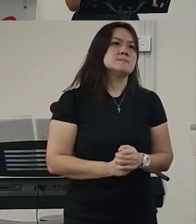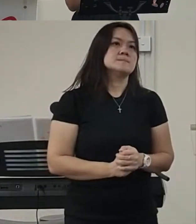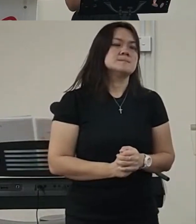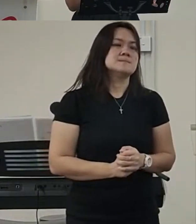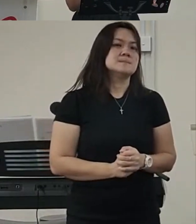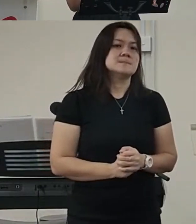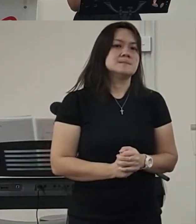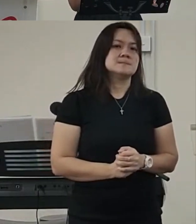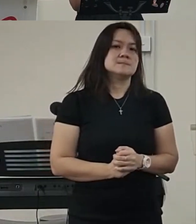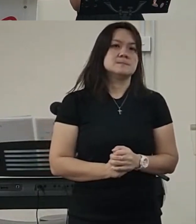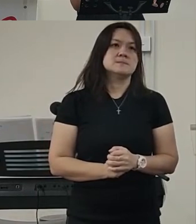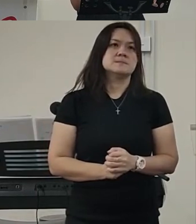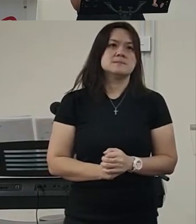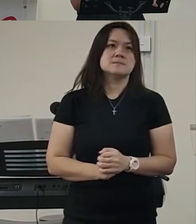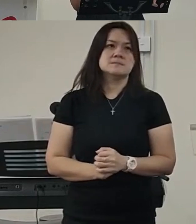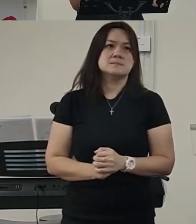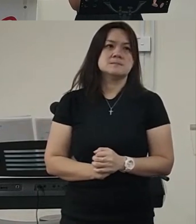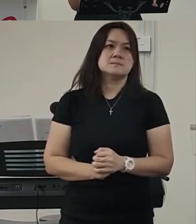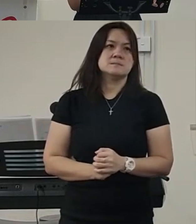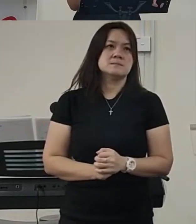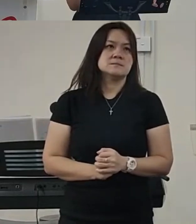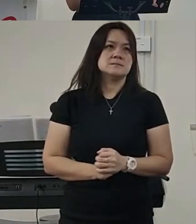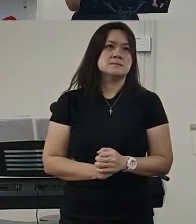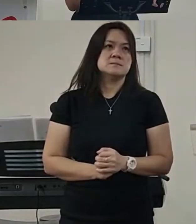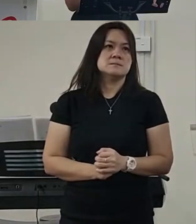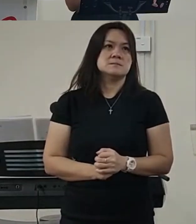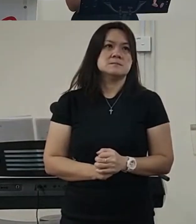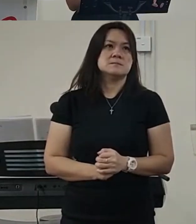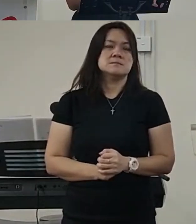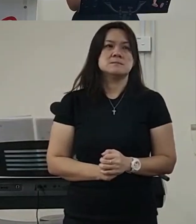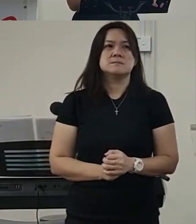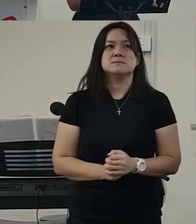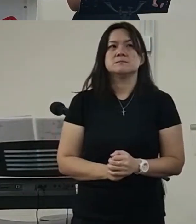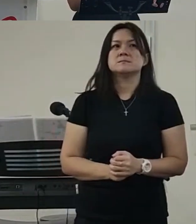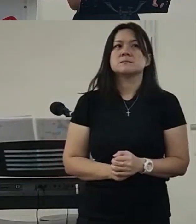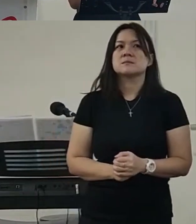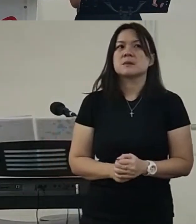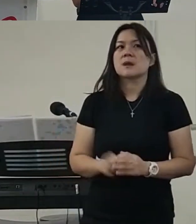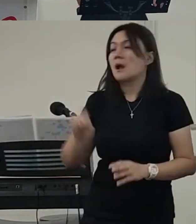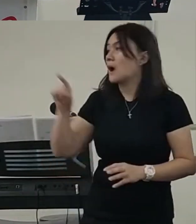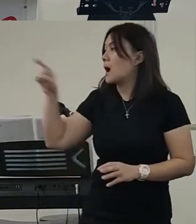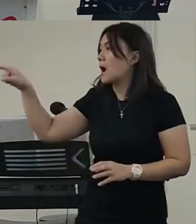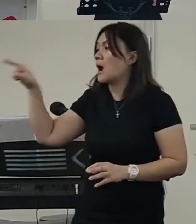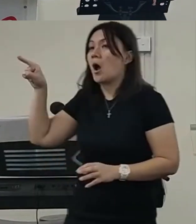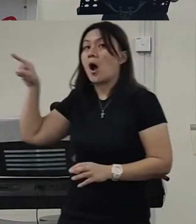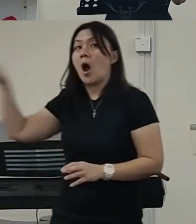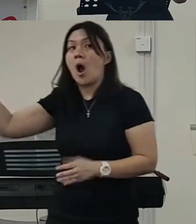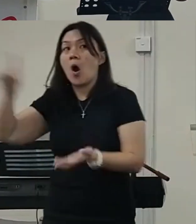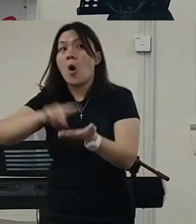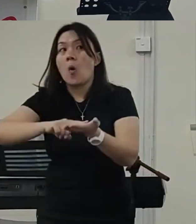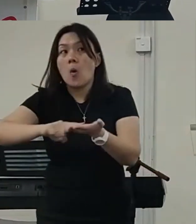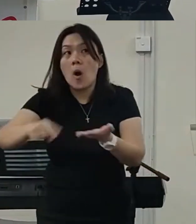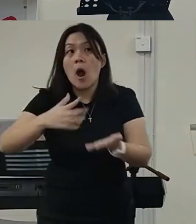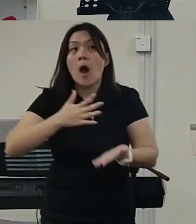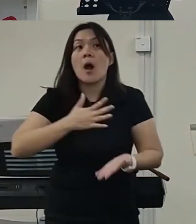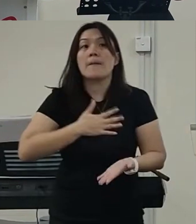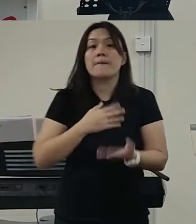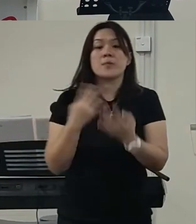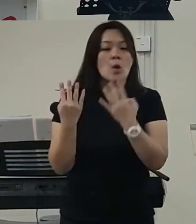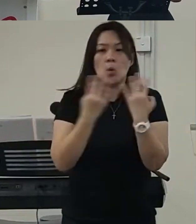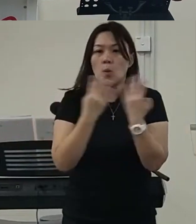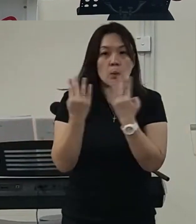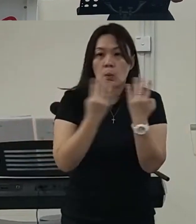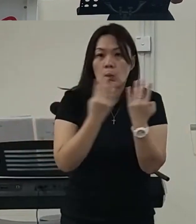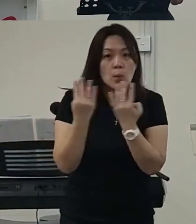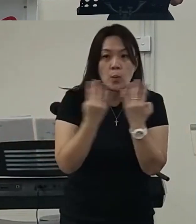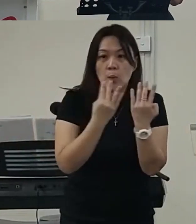下来呢 我想说那个星期的